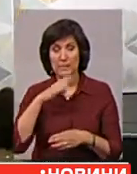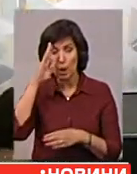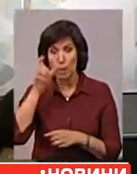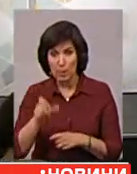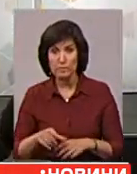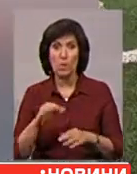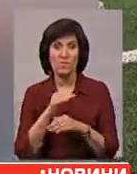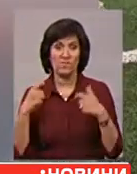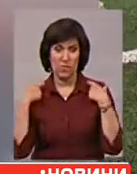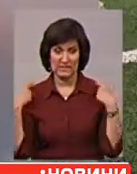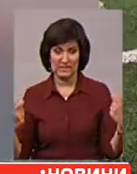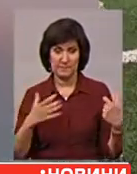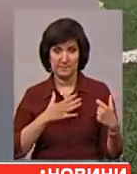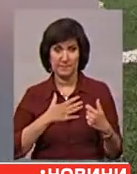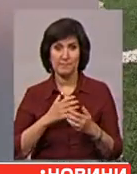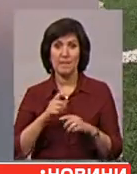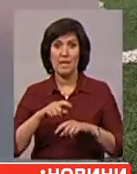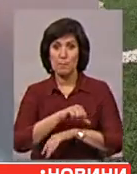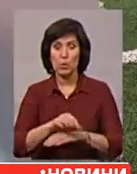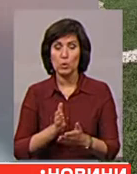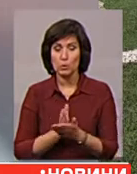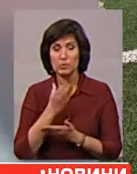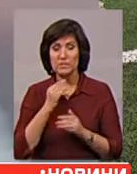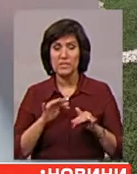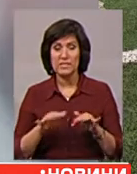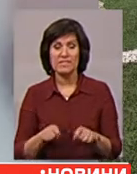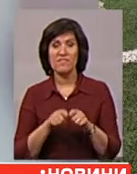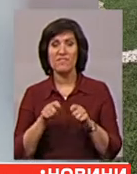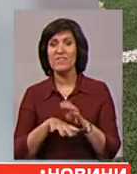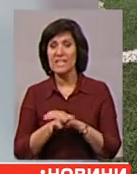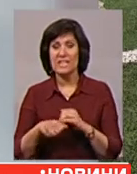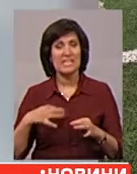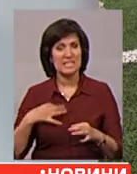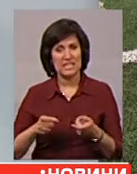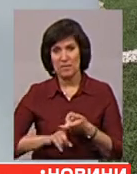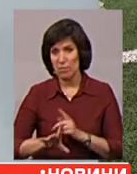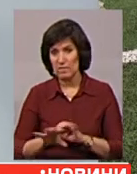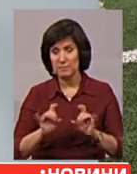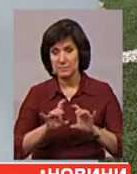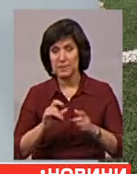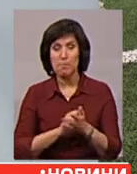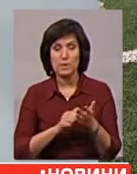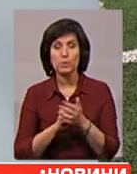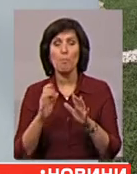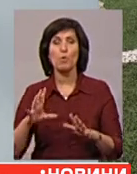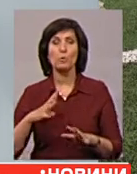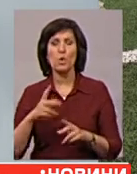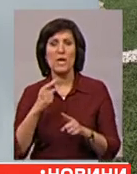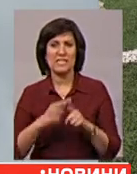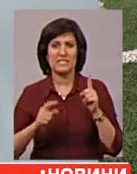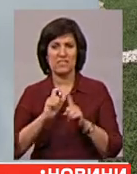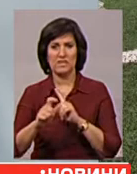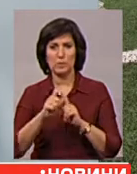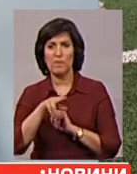Ігор, офіцер Вітчизняної Держприкордонслужби, зі своєю діяльністю викрадення сина не пов'язує. Розповідає, причиною могли стати різкі